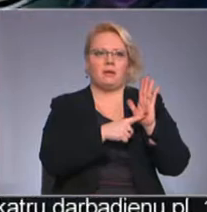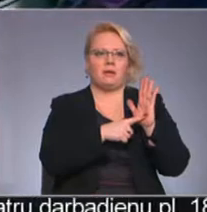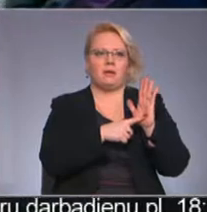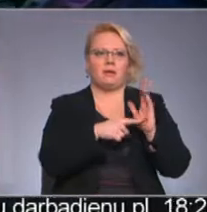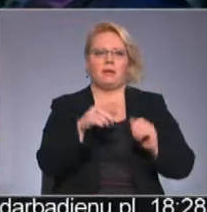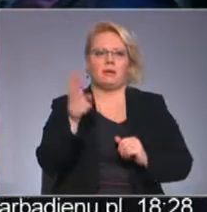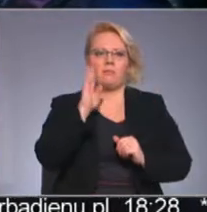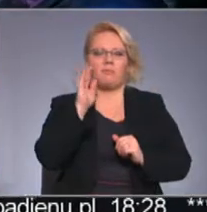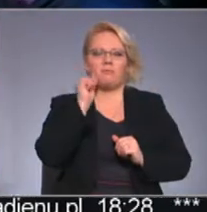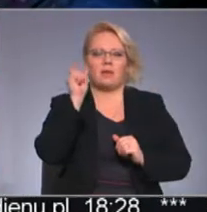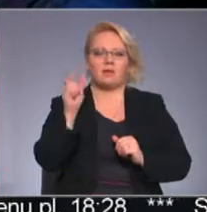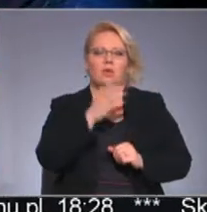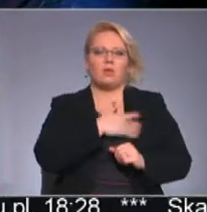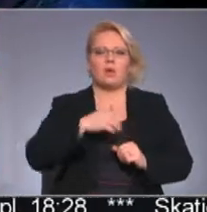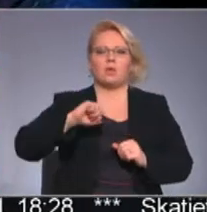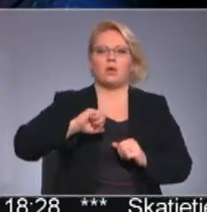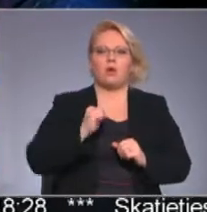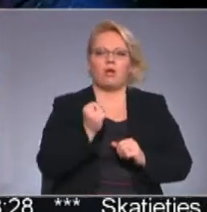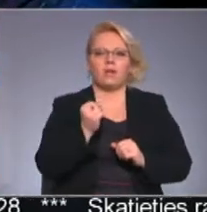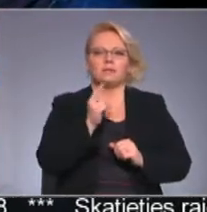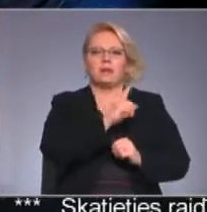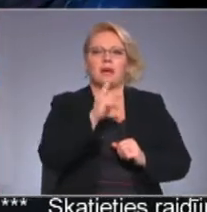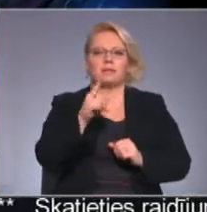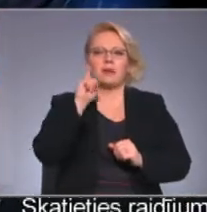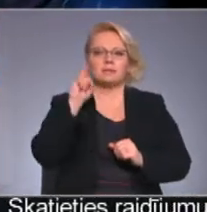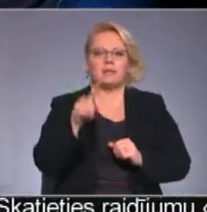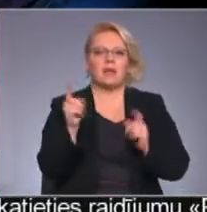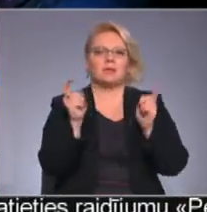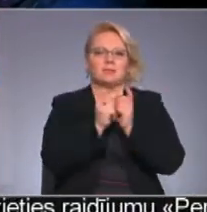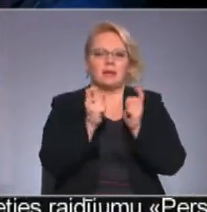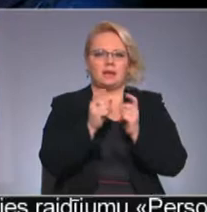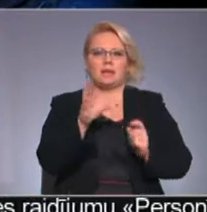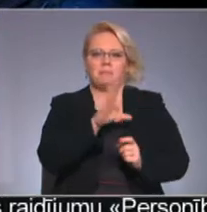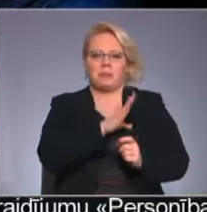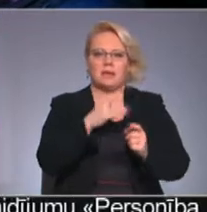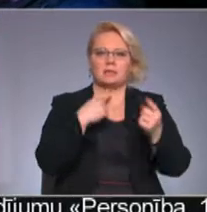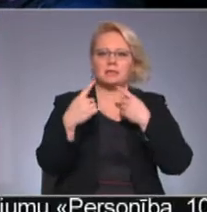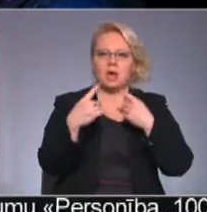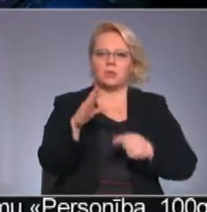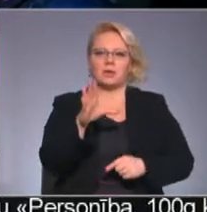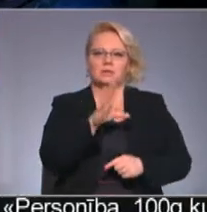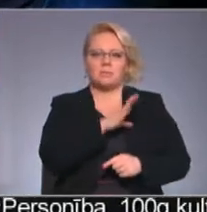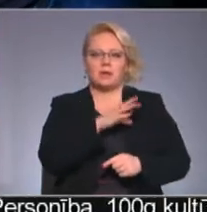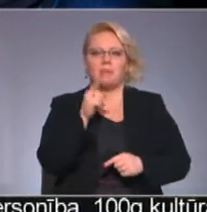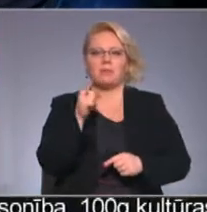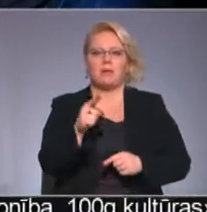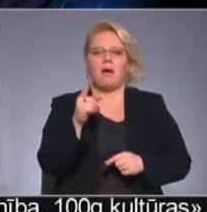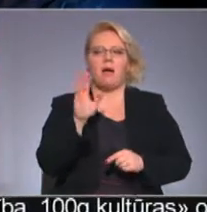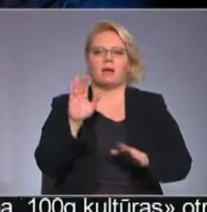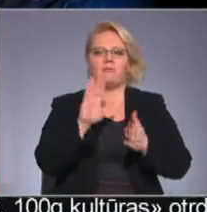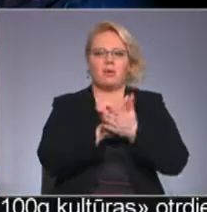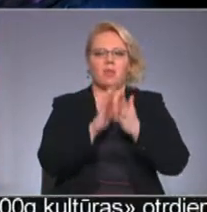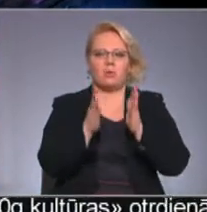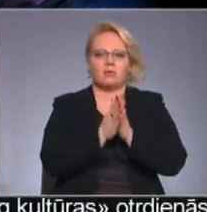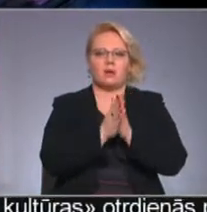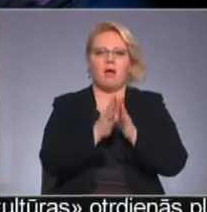pieņemts ļoti koleģiāli. Katrā ziņā strīdi bija un sarunas bija, bet tā ir vienošanās par tomēr